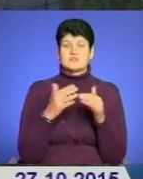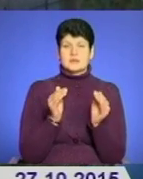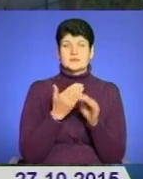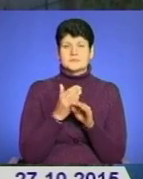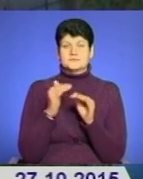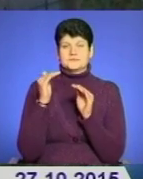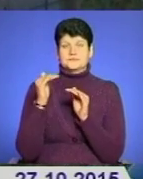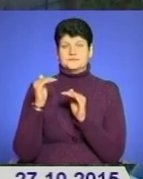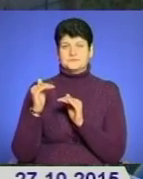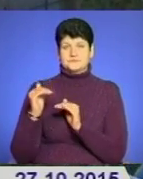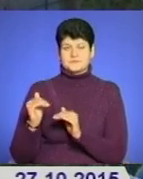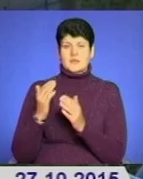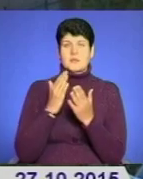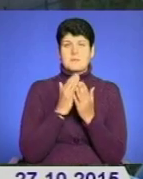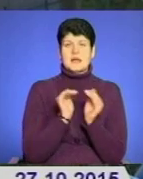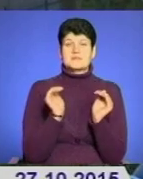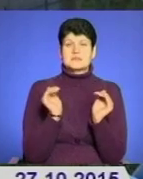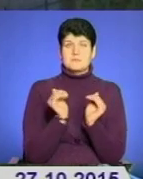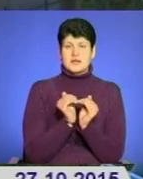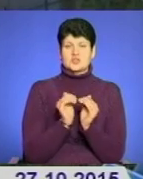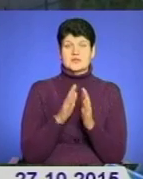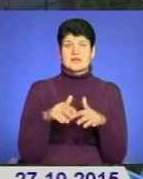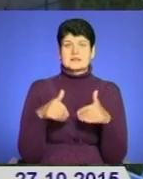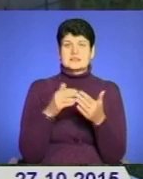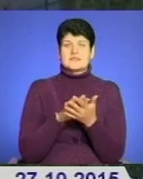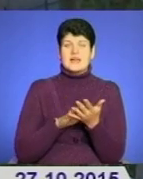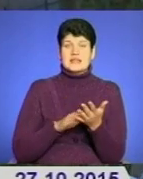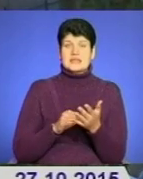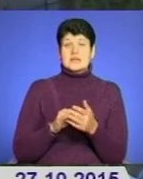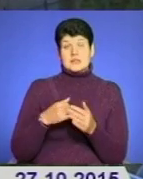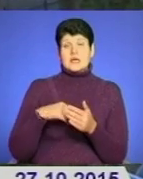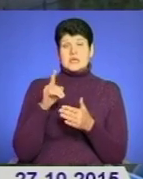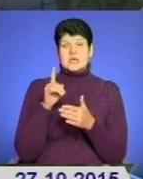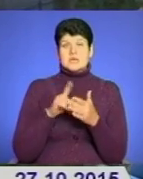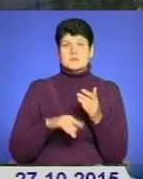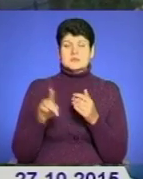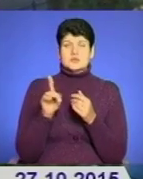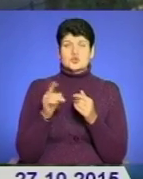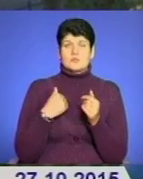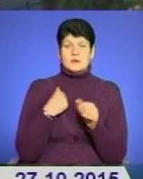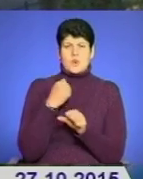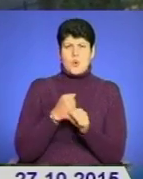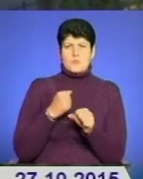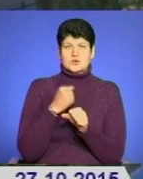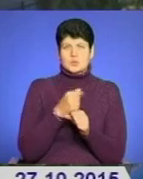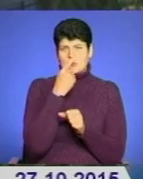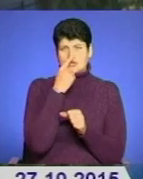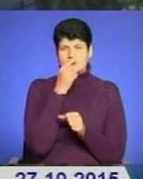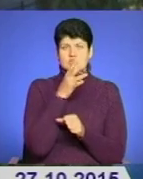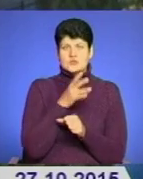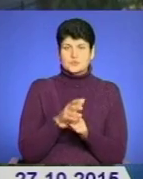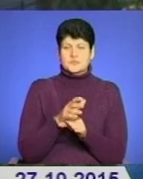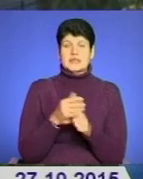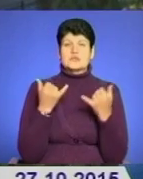йде на спад, ми маємо зменшення звернень громадян і надіємося, що ми їх опрацюємо найближчим часом.